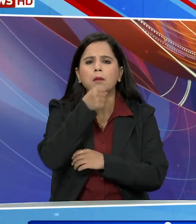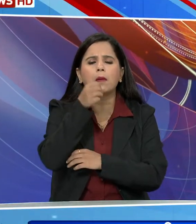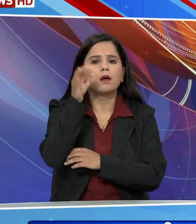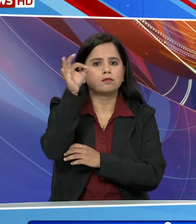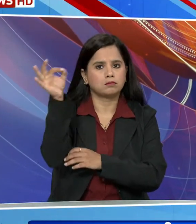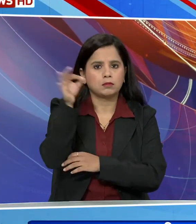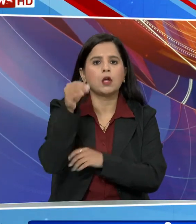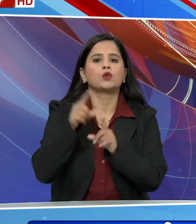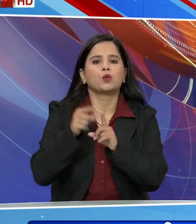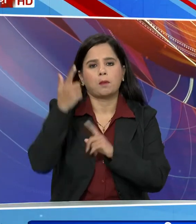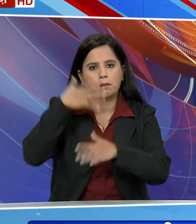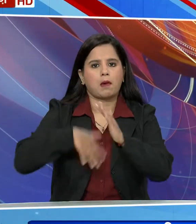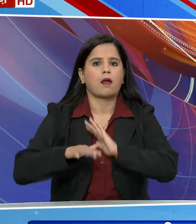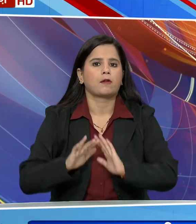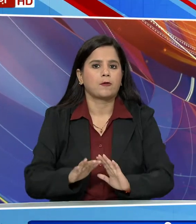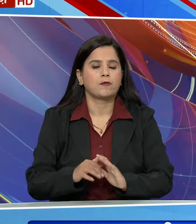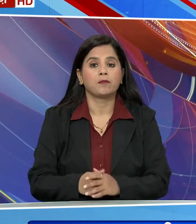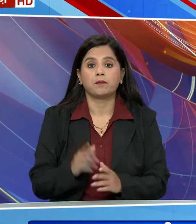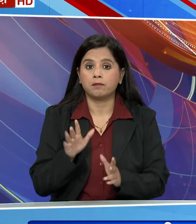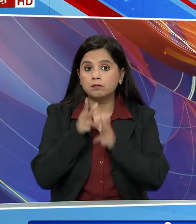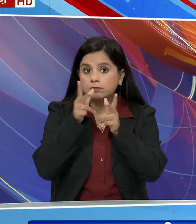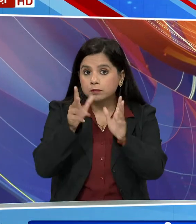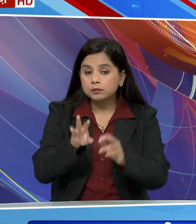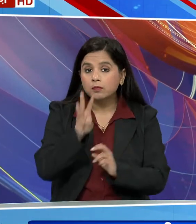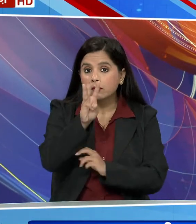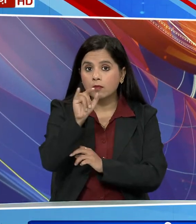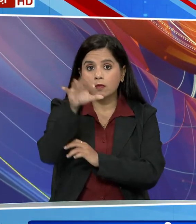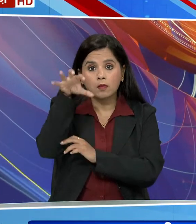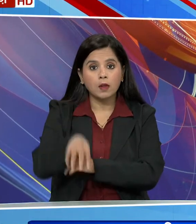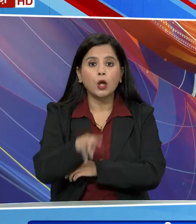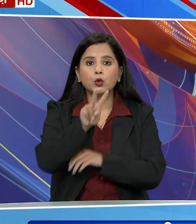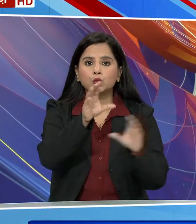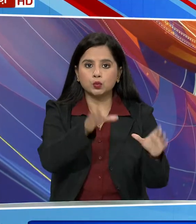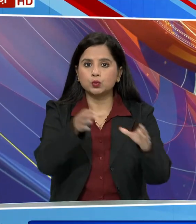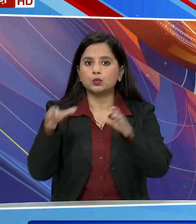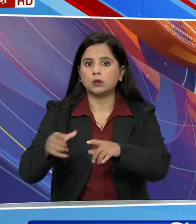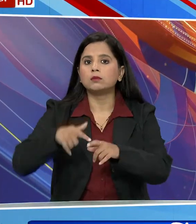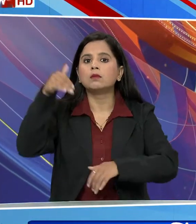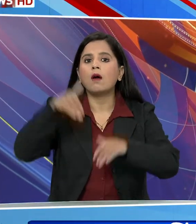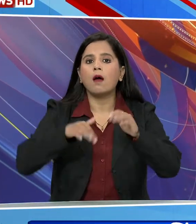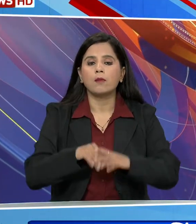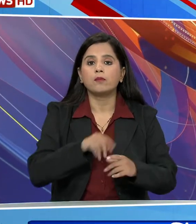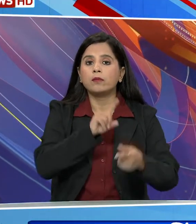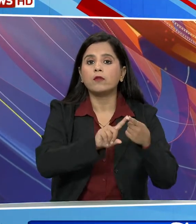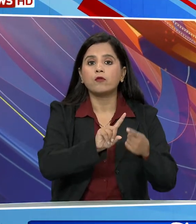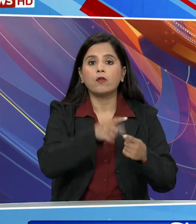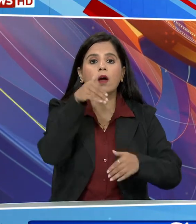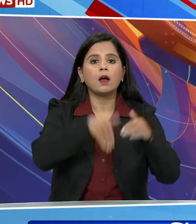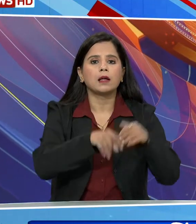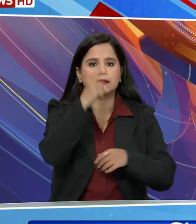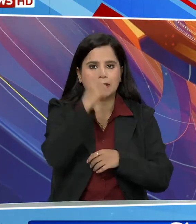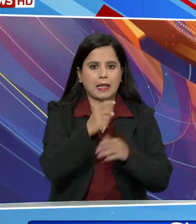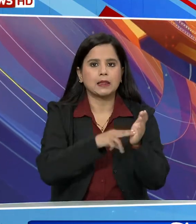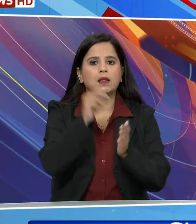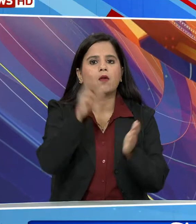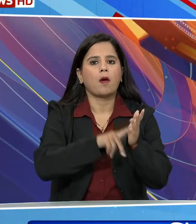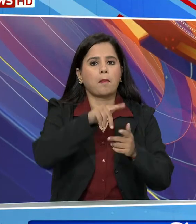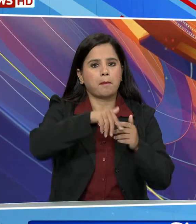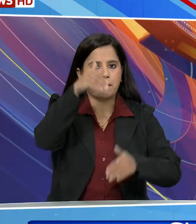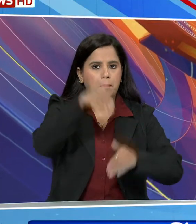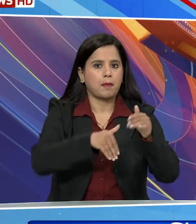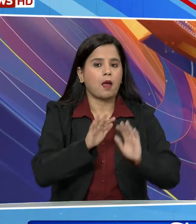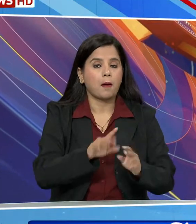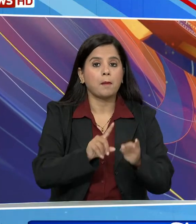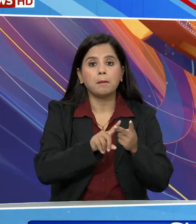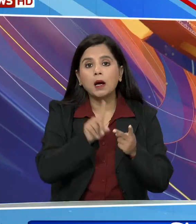करेंगे आपको बता दें कि 36 कर में दो चरणों में चुनाफ हो रही है पहले चरण के तहट 7 नमंबर को वोटिंग